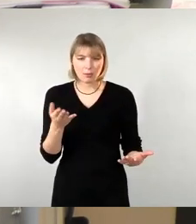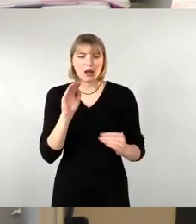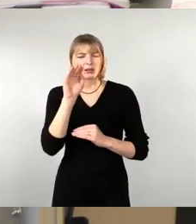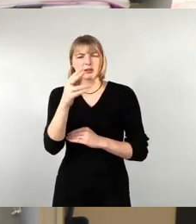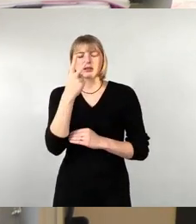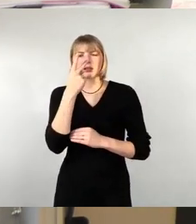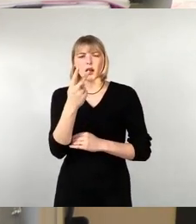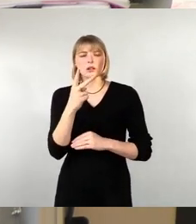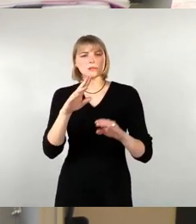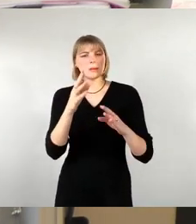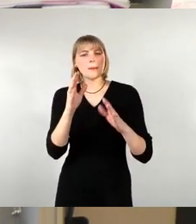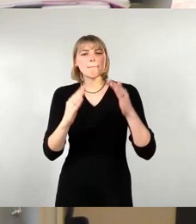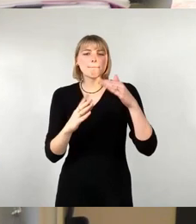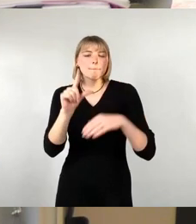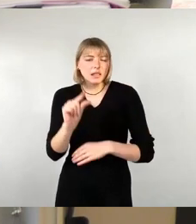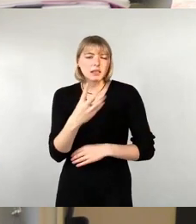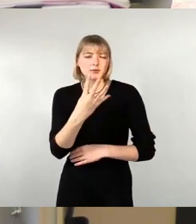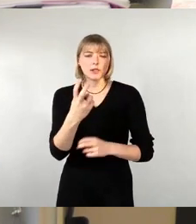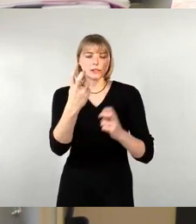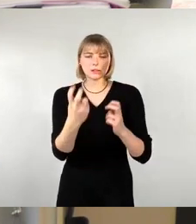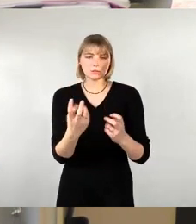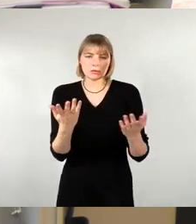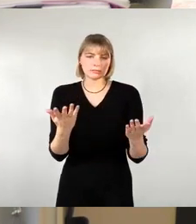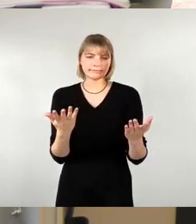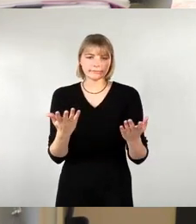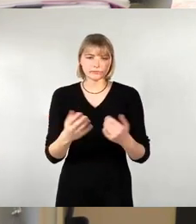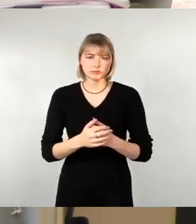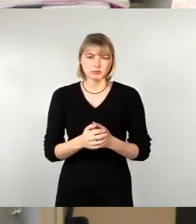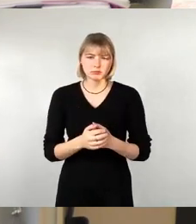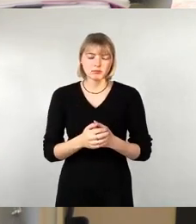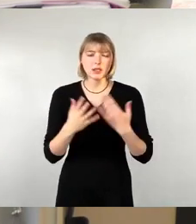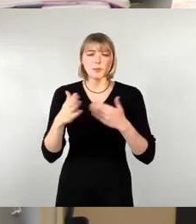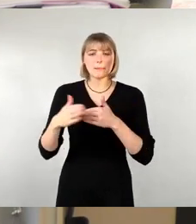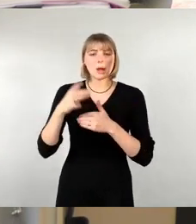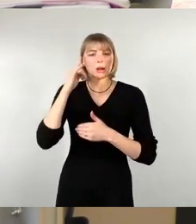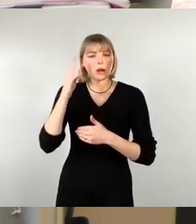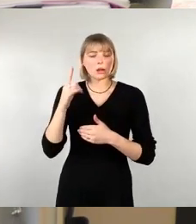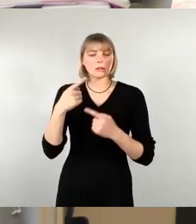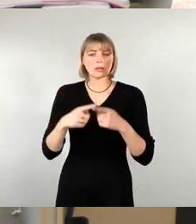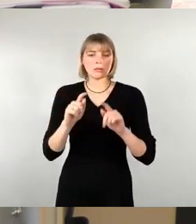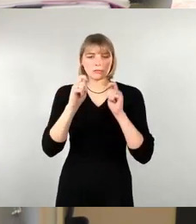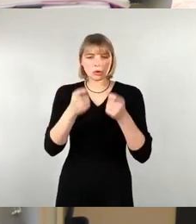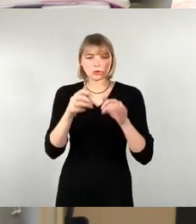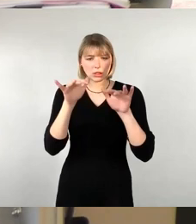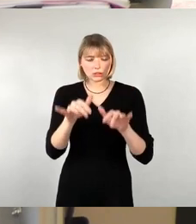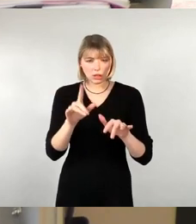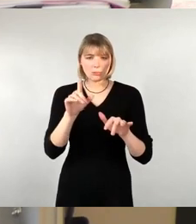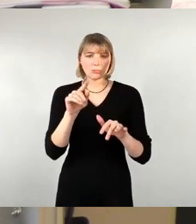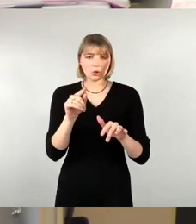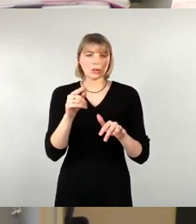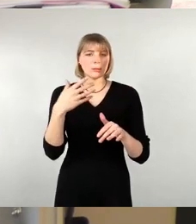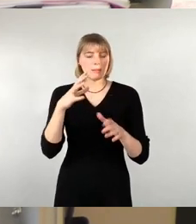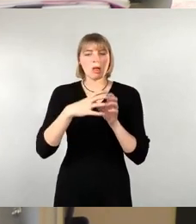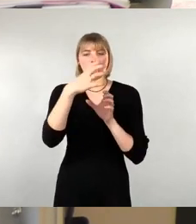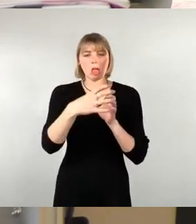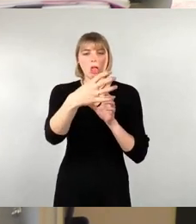wird. Wenn dann auch der Klimabeirat zu allen Punkten Stellung nehmen und Verschlimmbesserung vorschlagen kann, werden Verzögerungen beim städtischen Bau- und